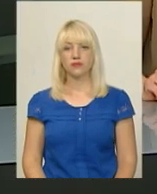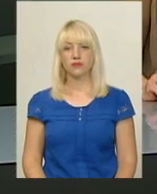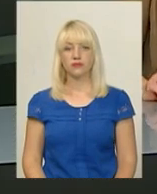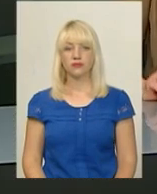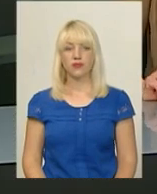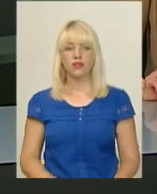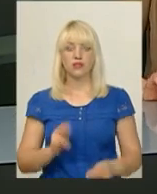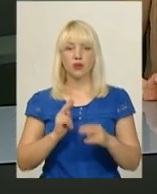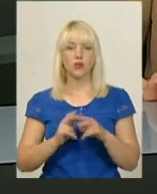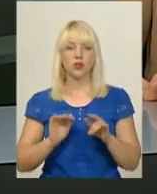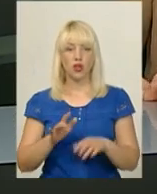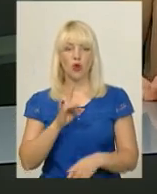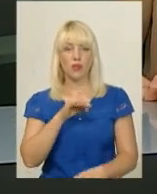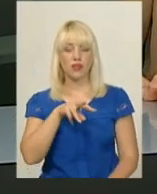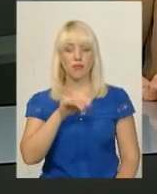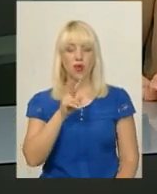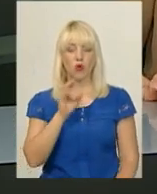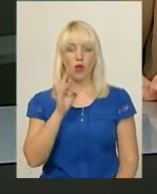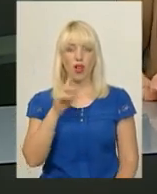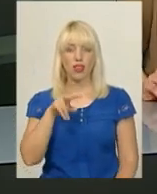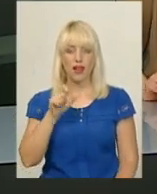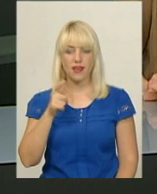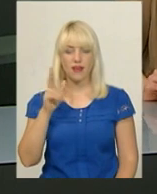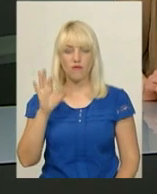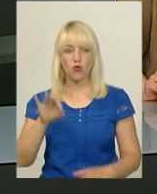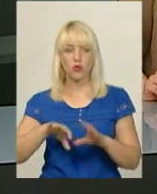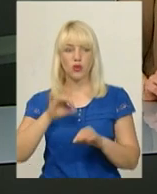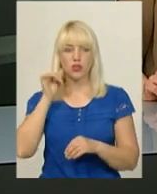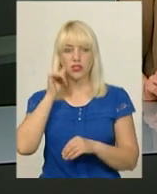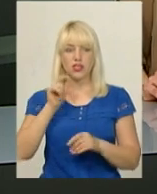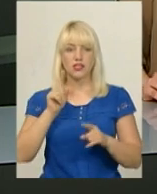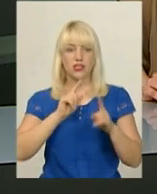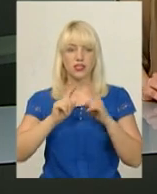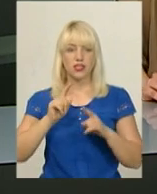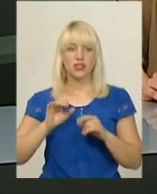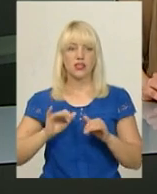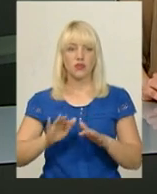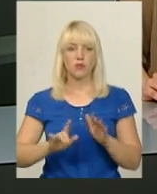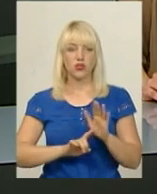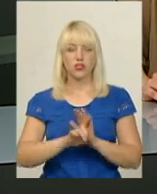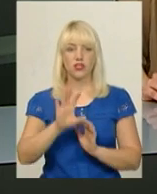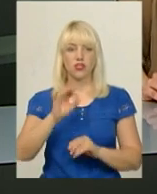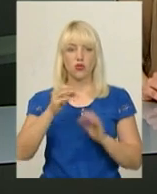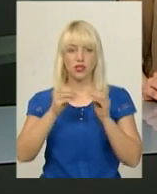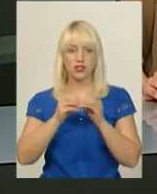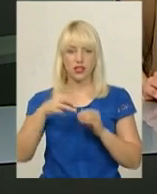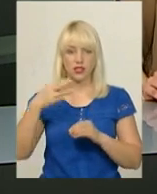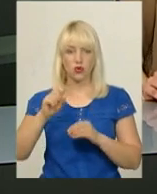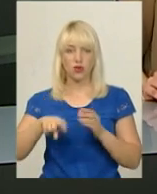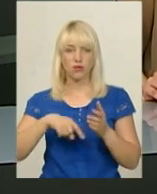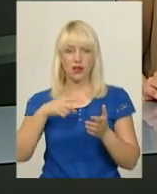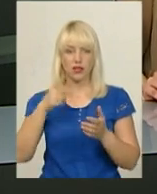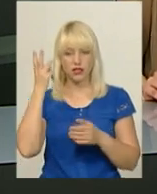Запобіжний захід Роману Миколаєву оберуть завтра. Засідання у справі розпочнеться о 10.30 у Хмельницькому